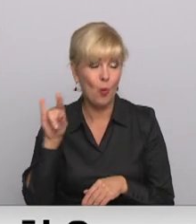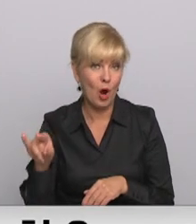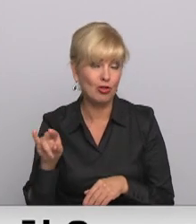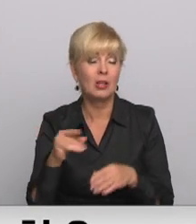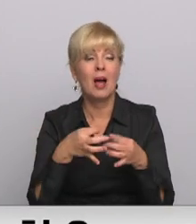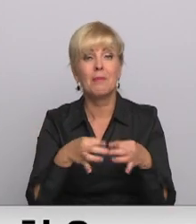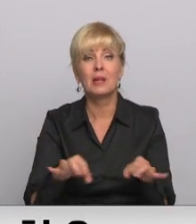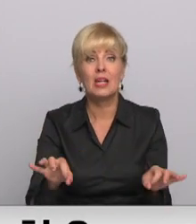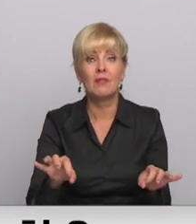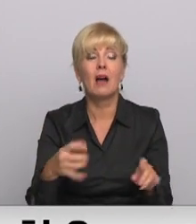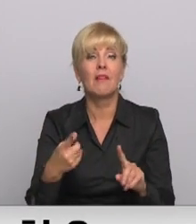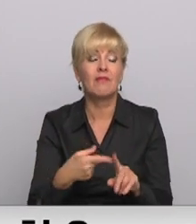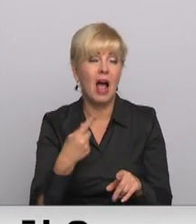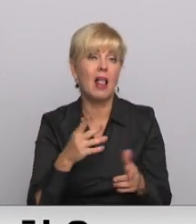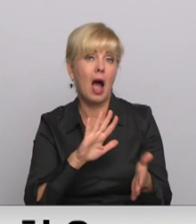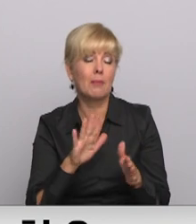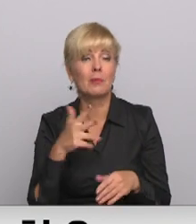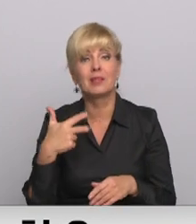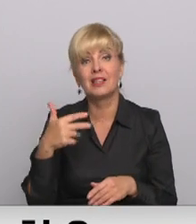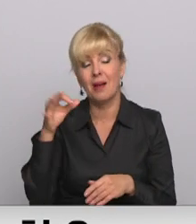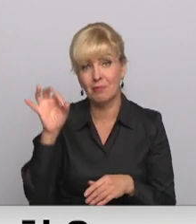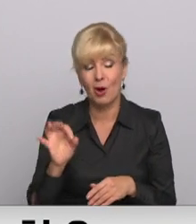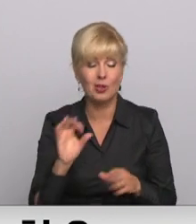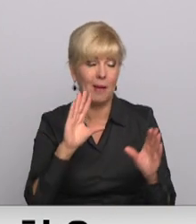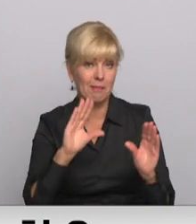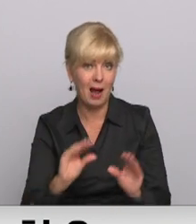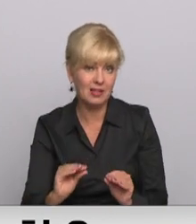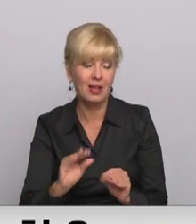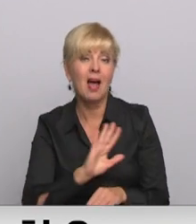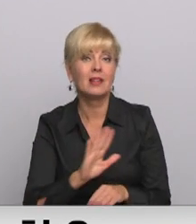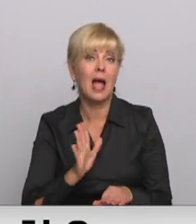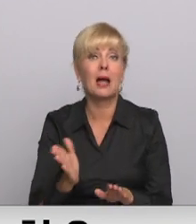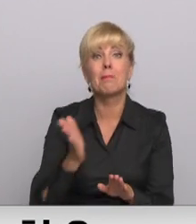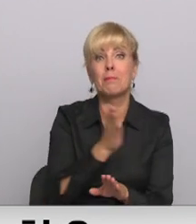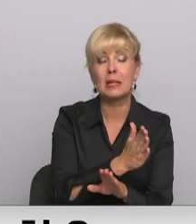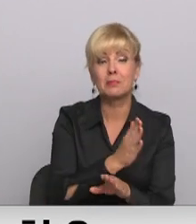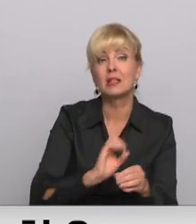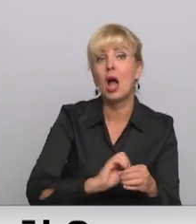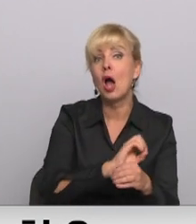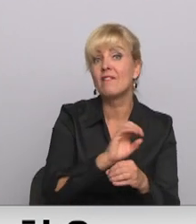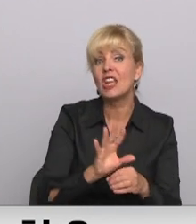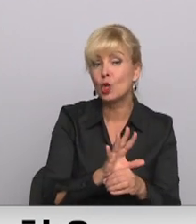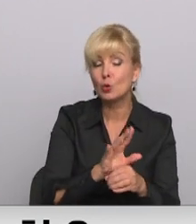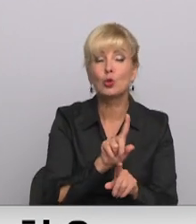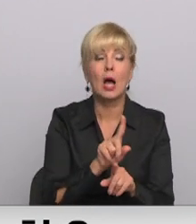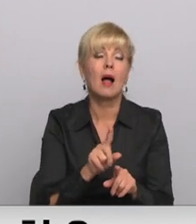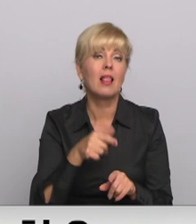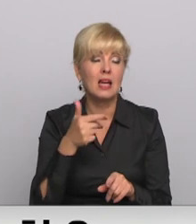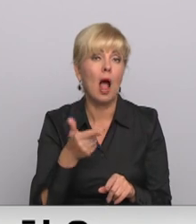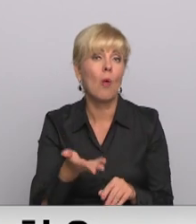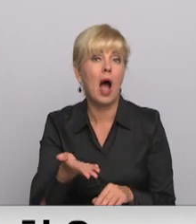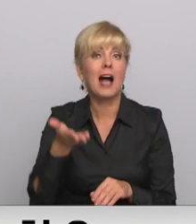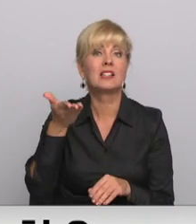brīvība ir vēl papmēram 30% mazāka, nekā viņa bija pirms pandēmijas. Liela akcenta